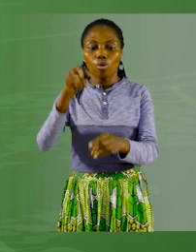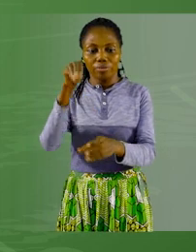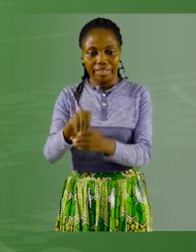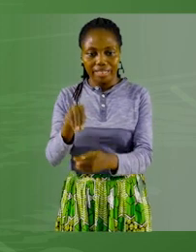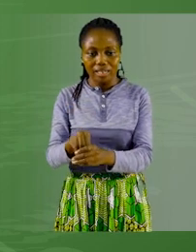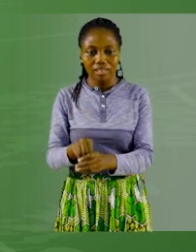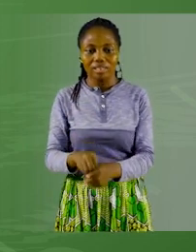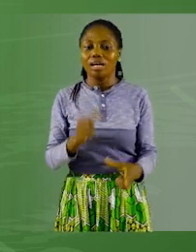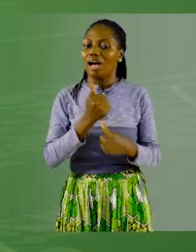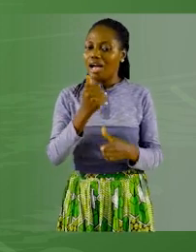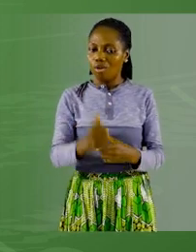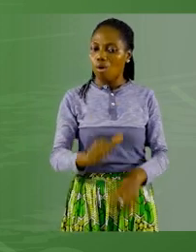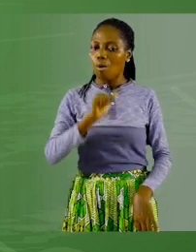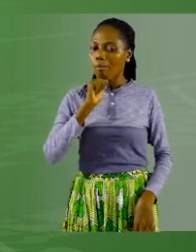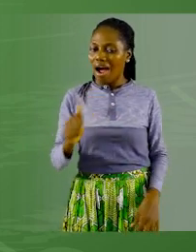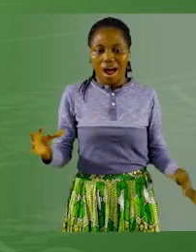et ciel.